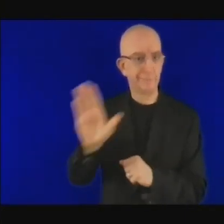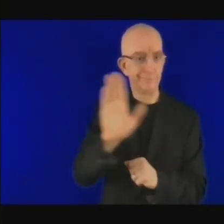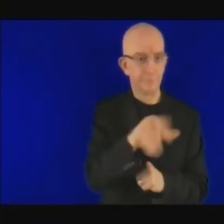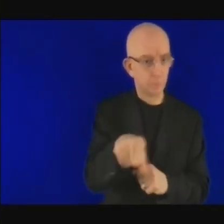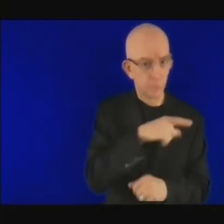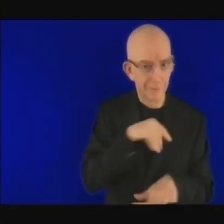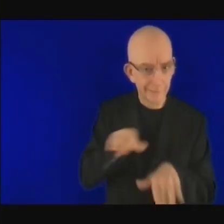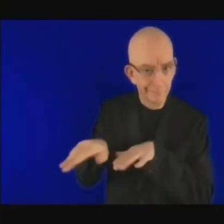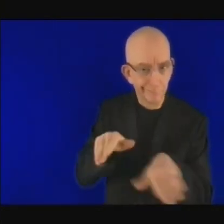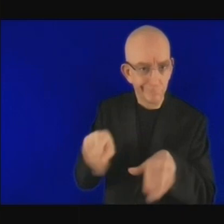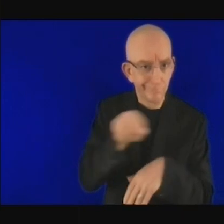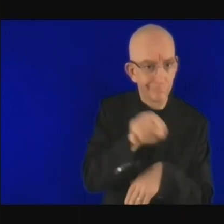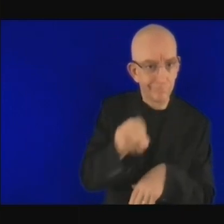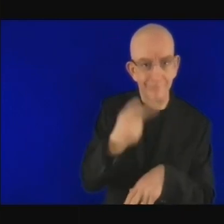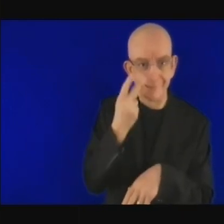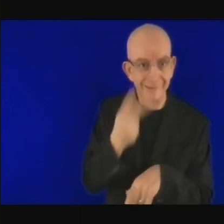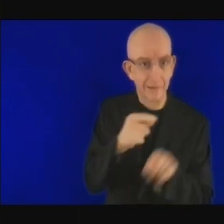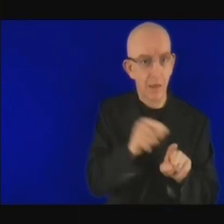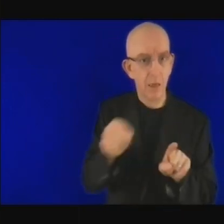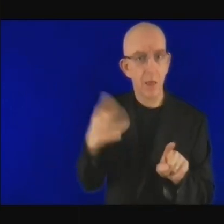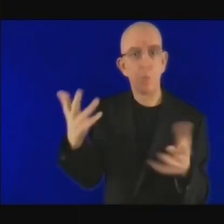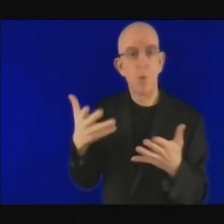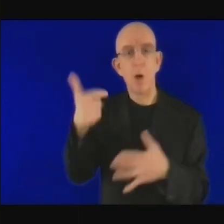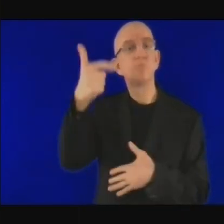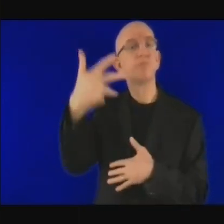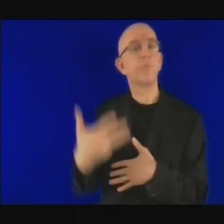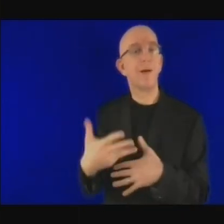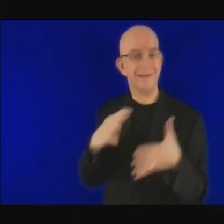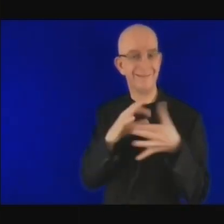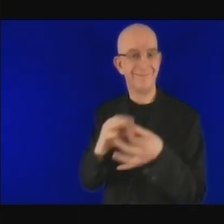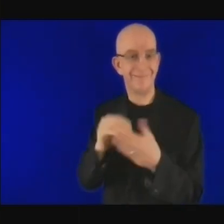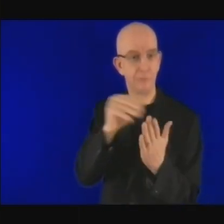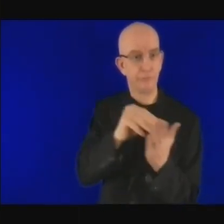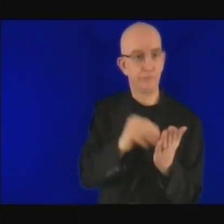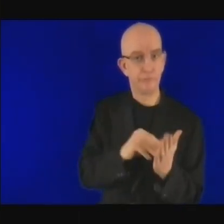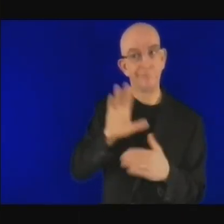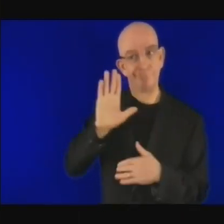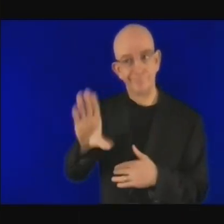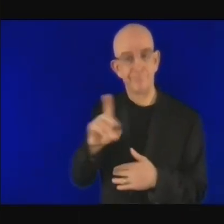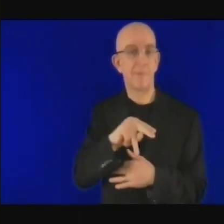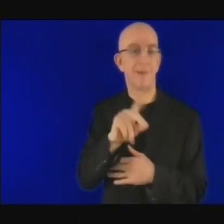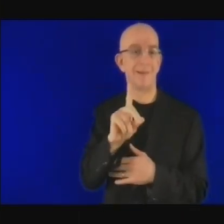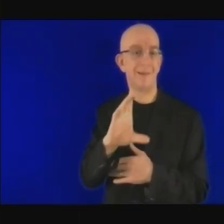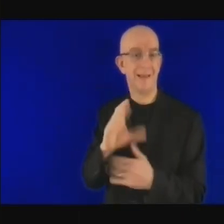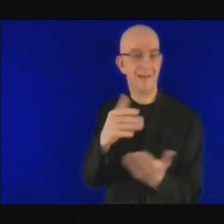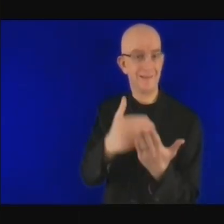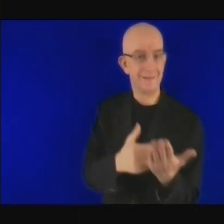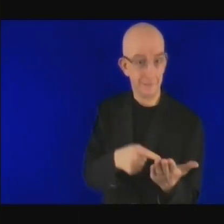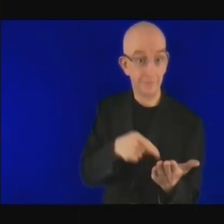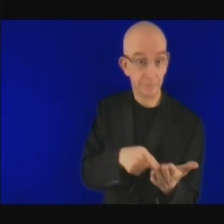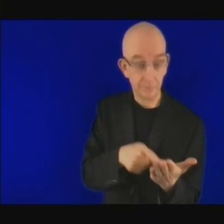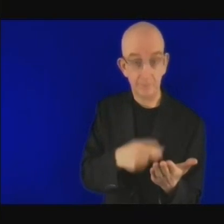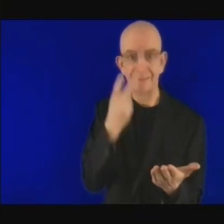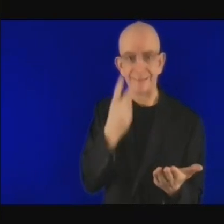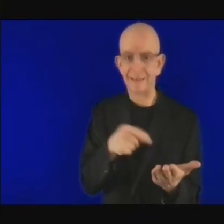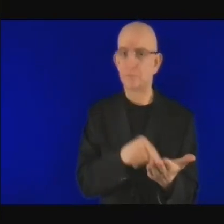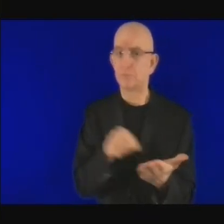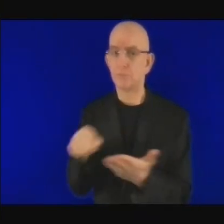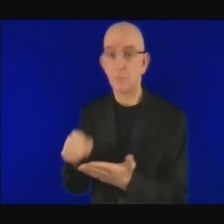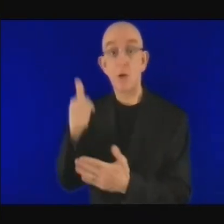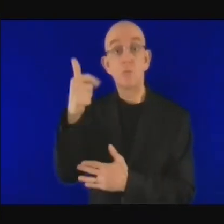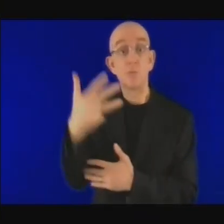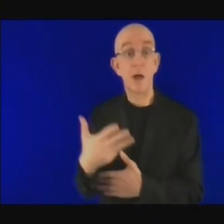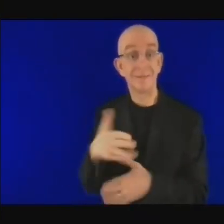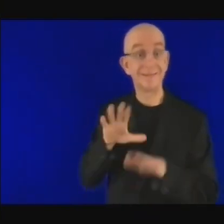qu'en fait, on a les forêts, l'élevage, les pêches comme domaine